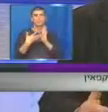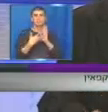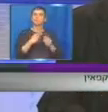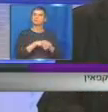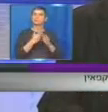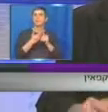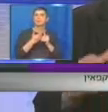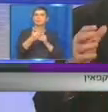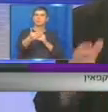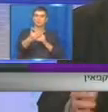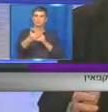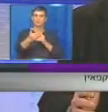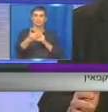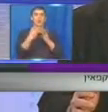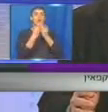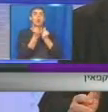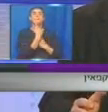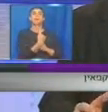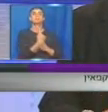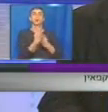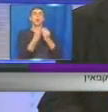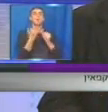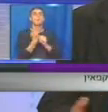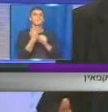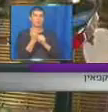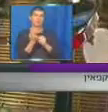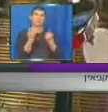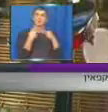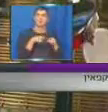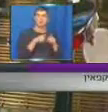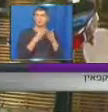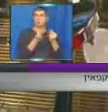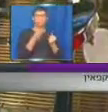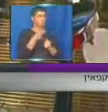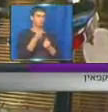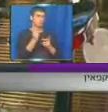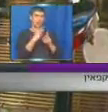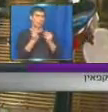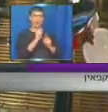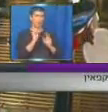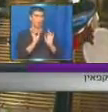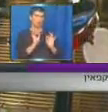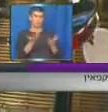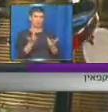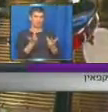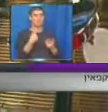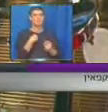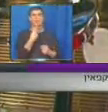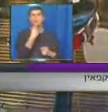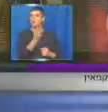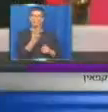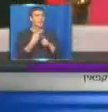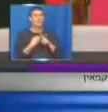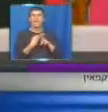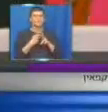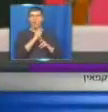קדימה, את החומר עצמו הפעיל, לעומת חומר שהוא חומר דמי. כי אנחנו יכולים לומר שהקפה, לא רק